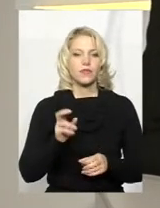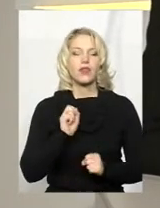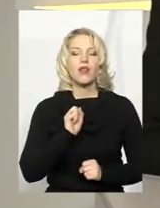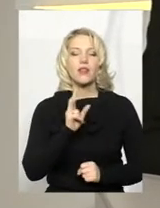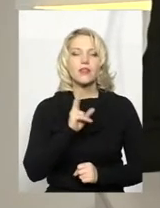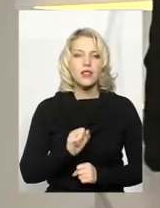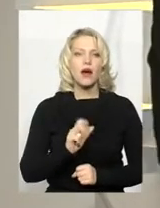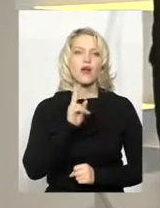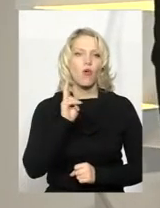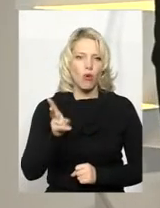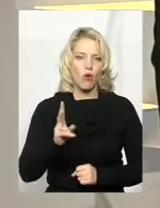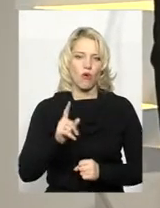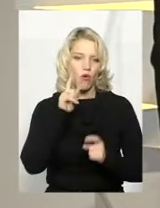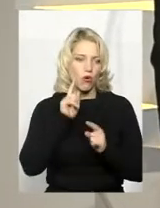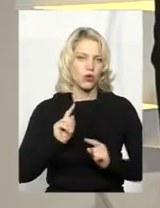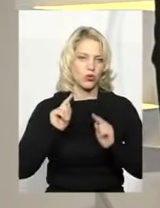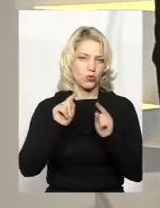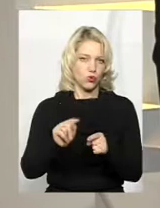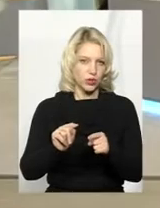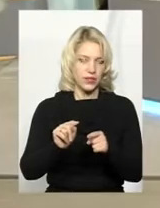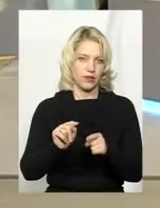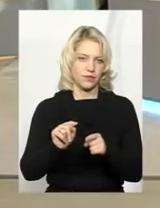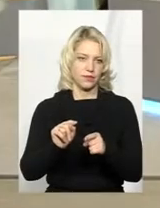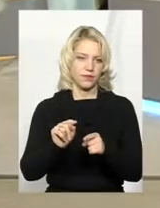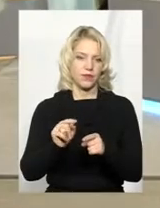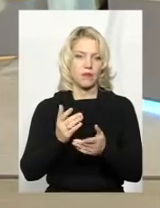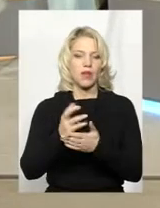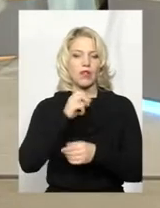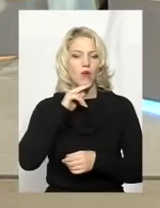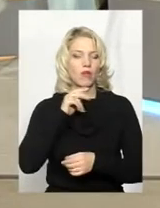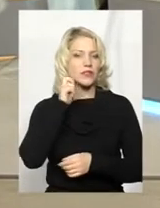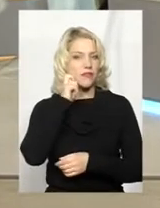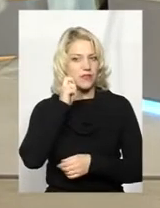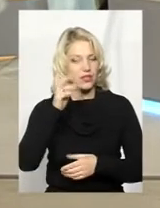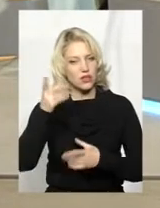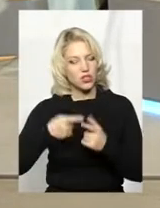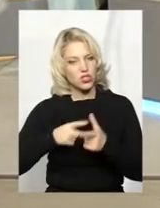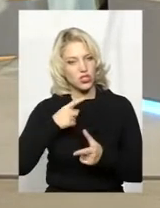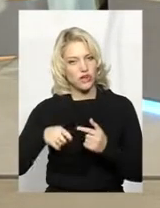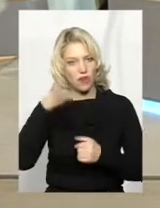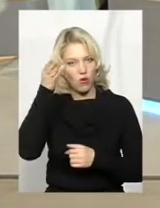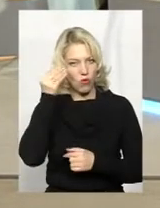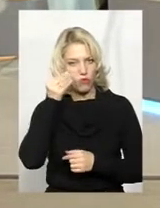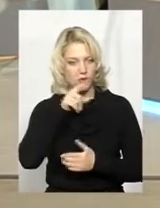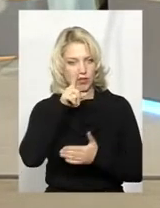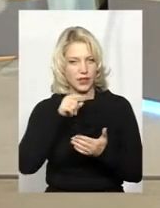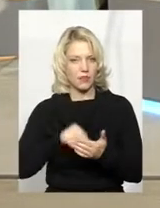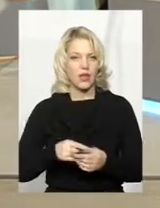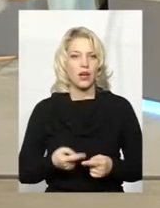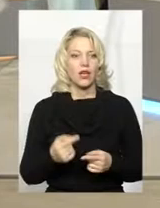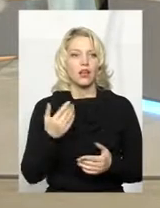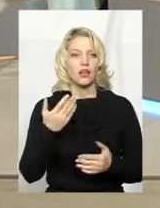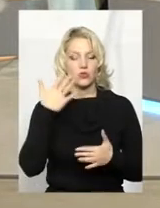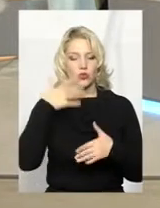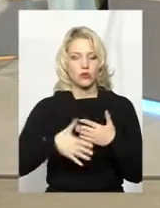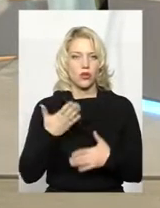орієнтується? Мається на увазі вік чи враховується, так? Зрозуміло, що якщо